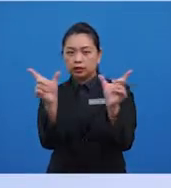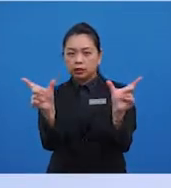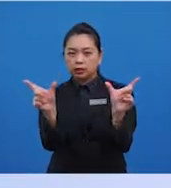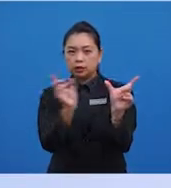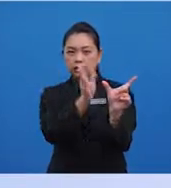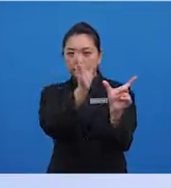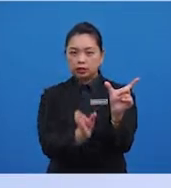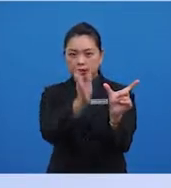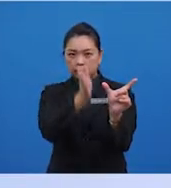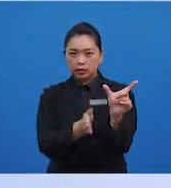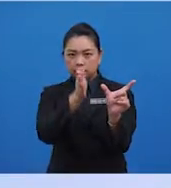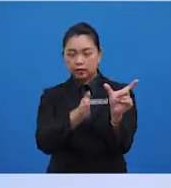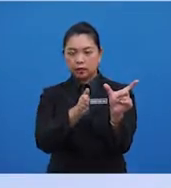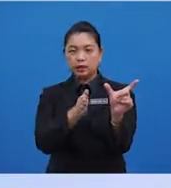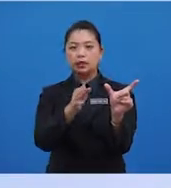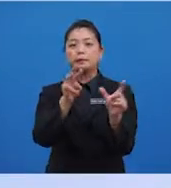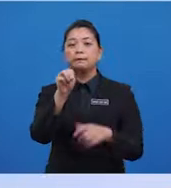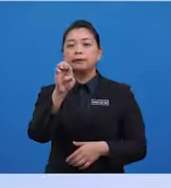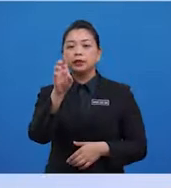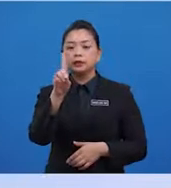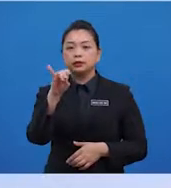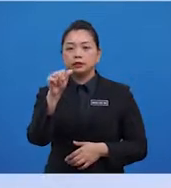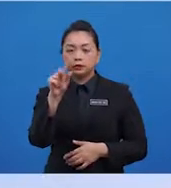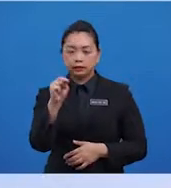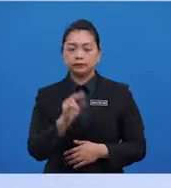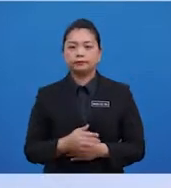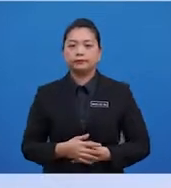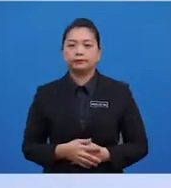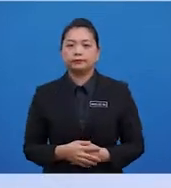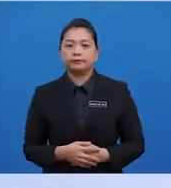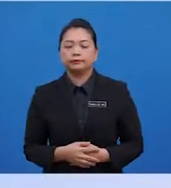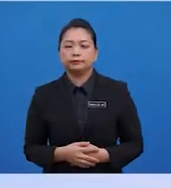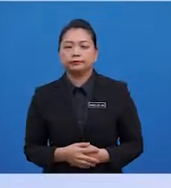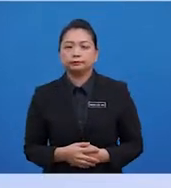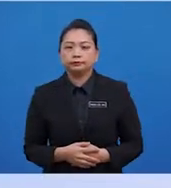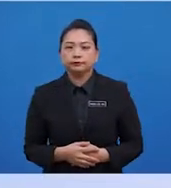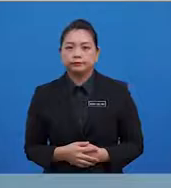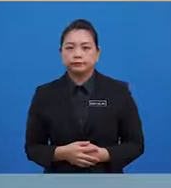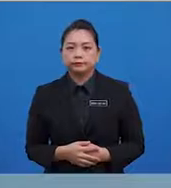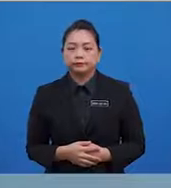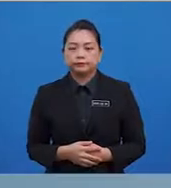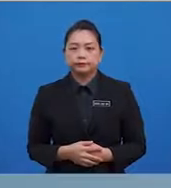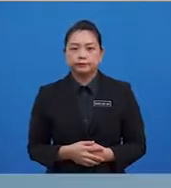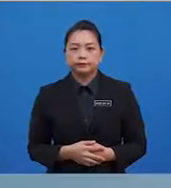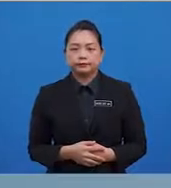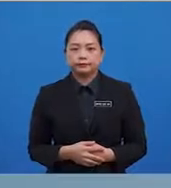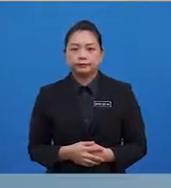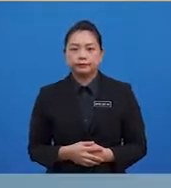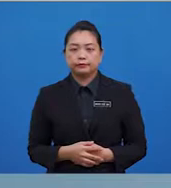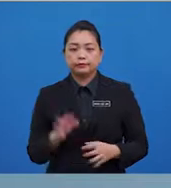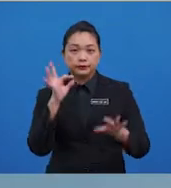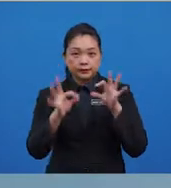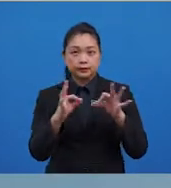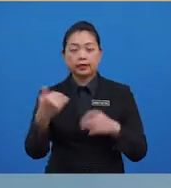dua bahagian cerapan merupakan median bagi cerapan itu. Jika terdapat dua